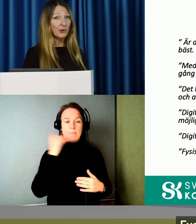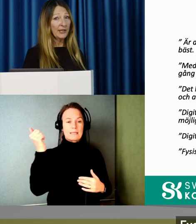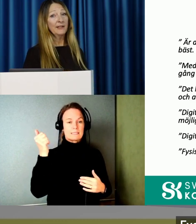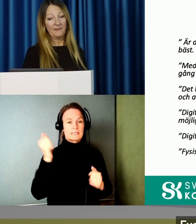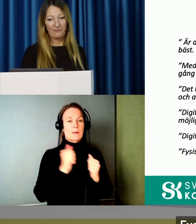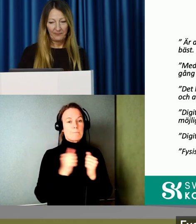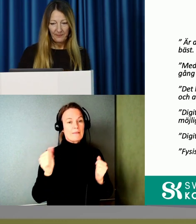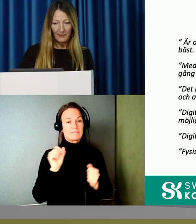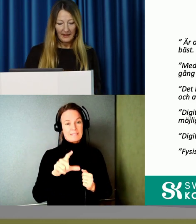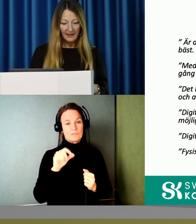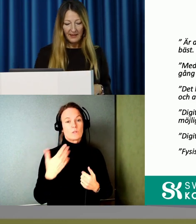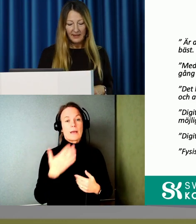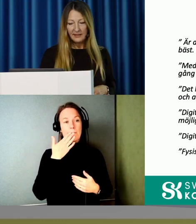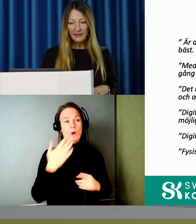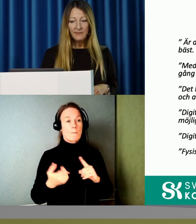är en bra början.